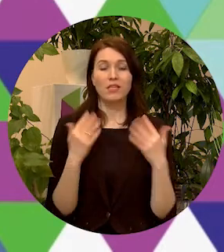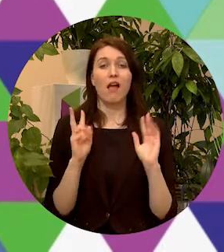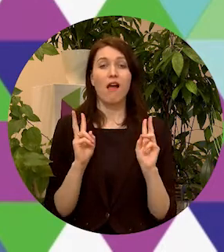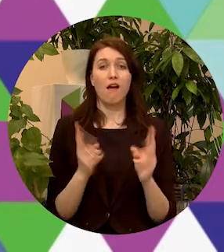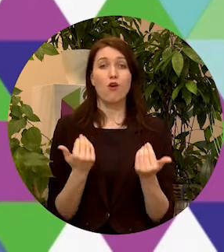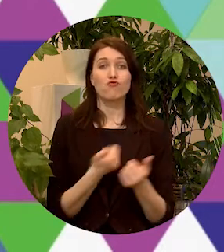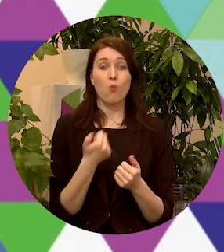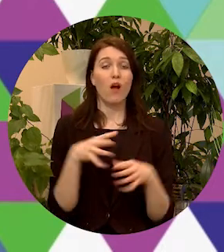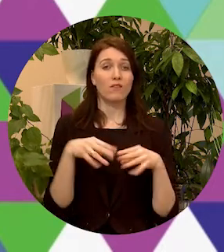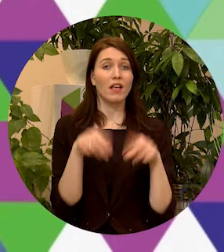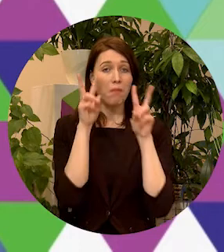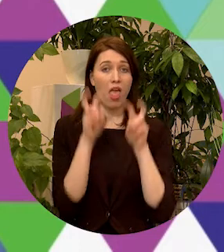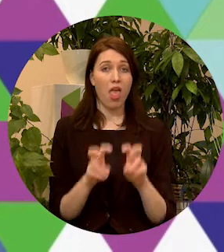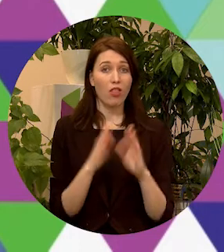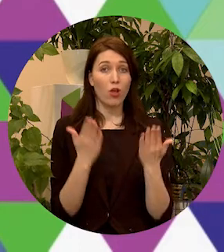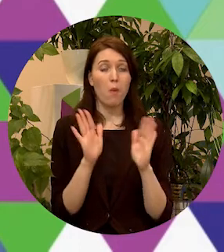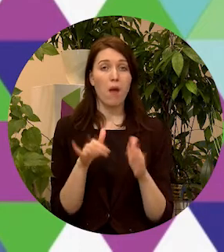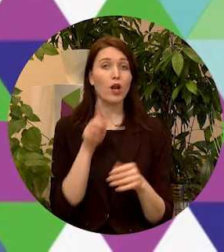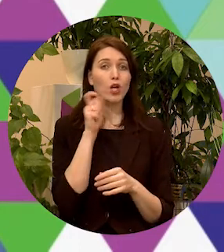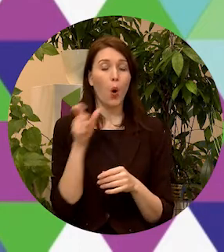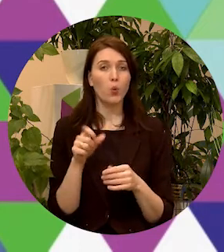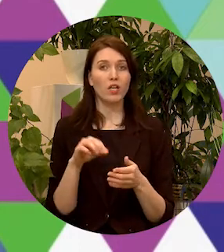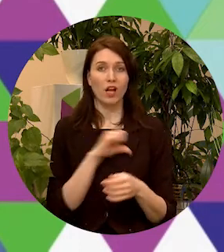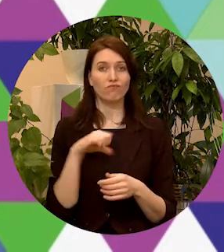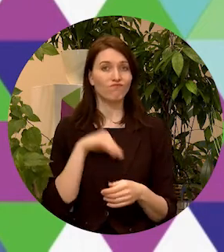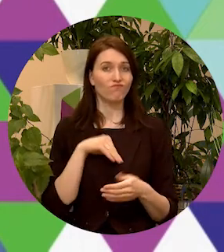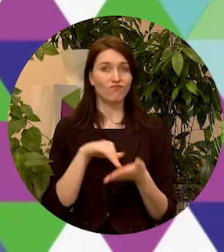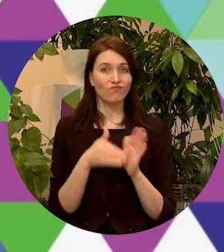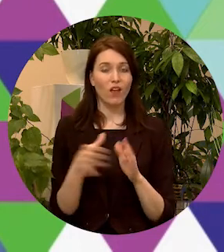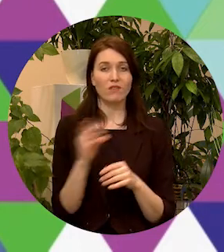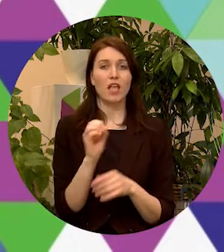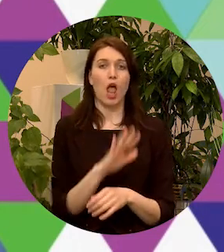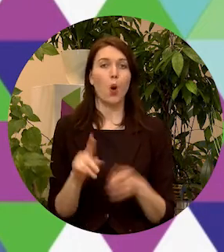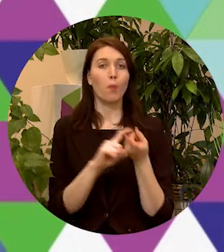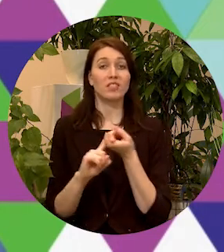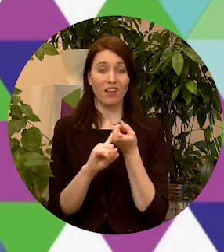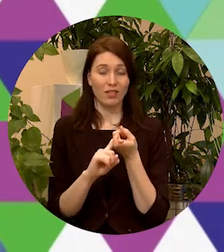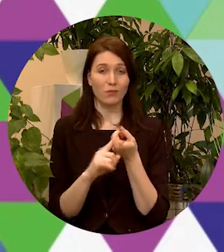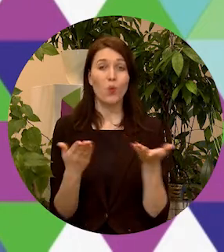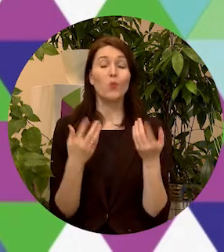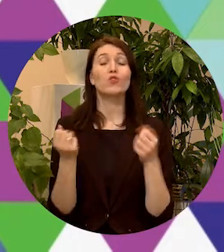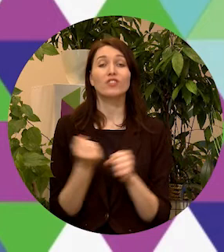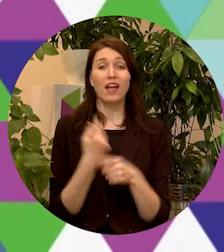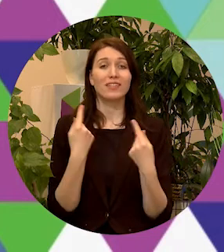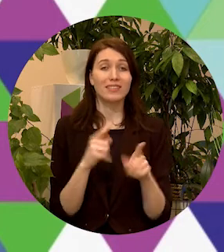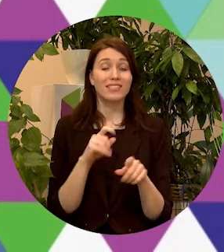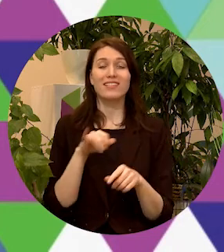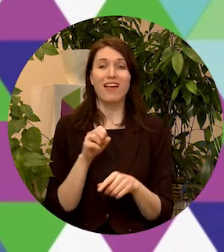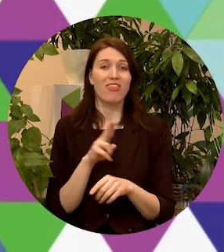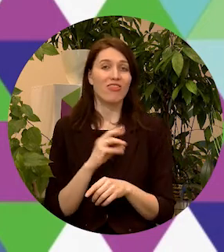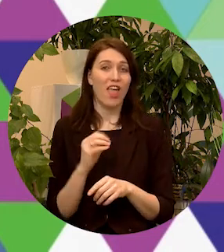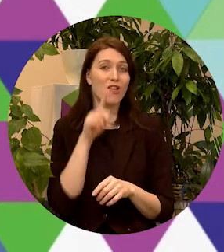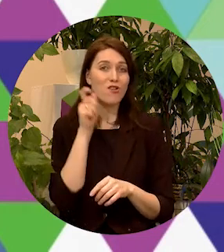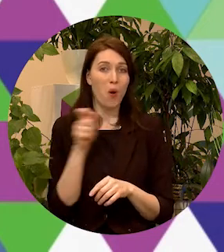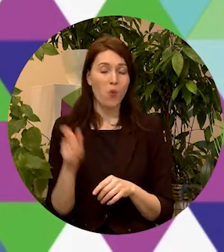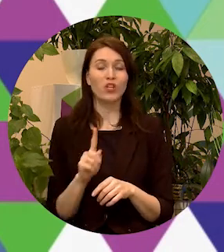pētījumi par jauniešu stāvokli visā Eiropas savienībā, jo kurš gan cits, ja ne jaunieši, ir tie, kuri